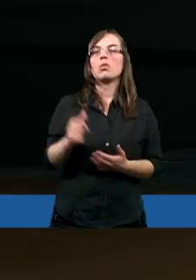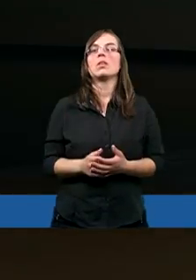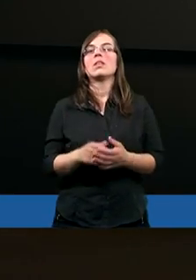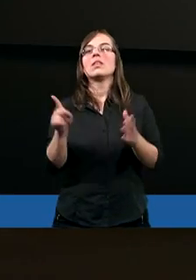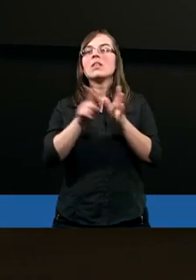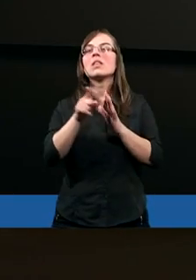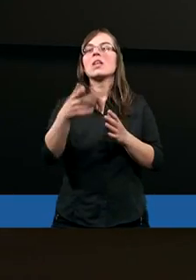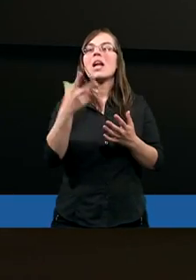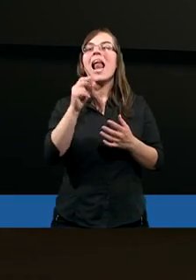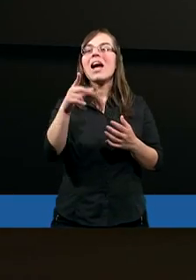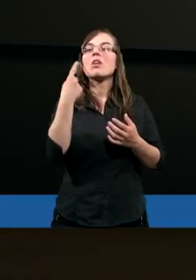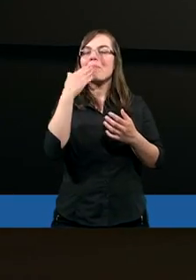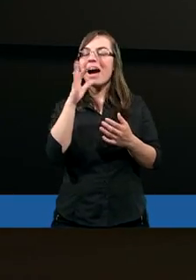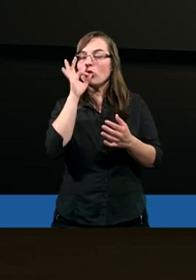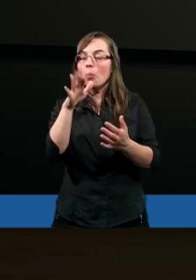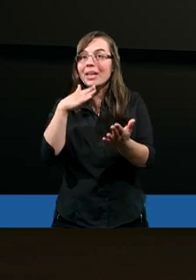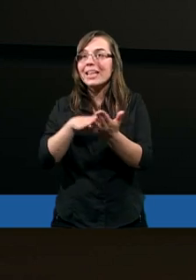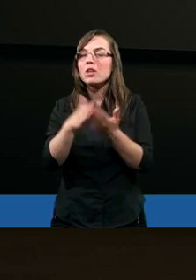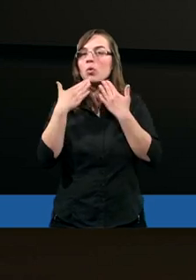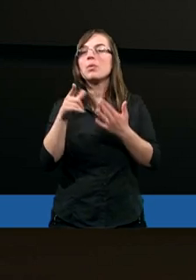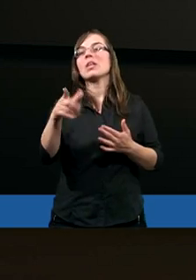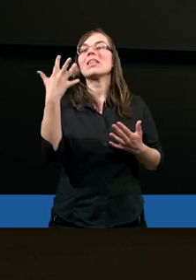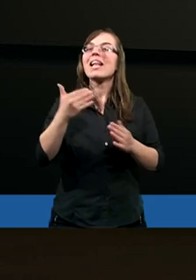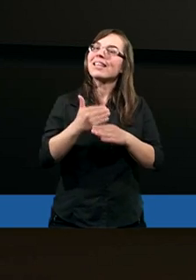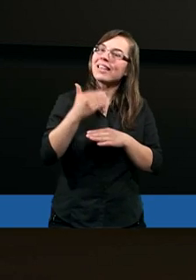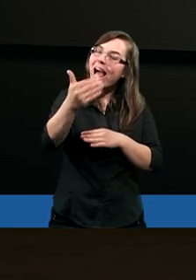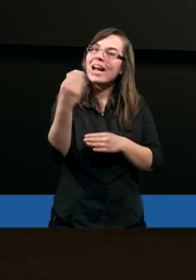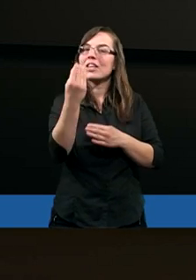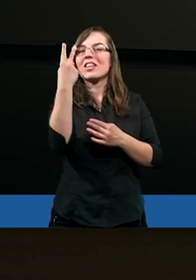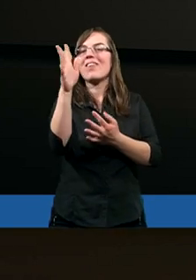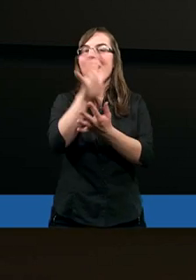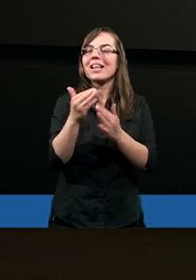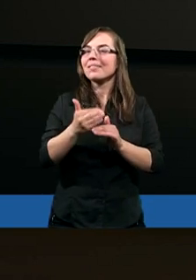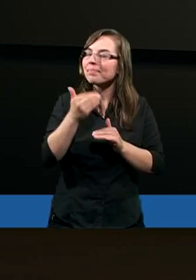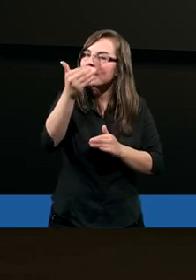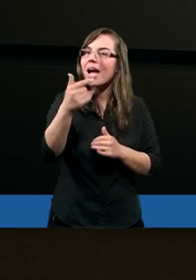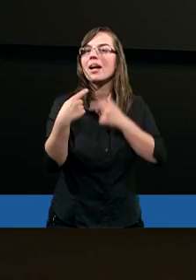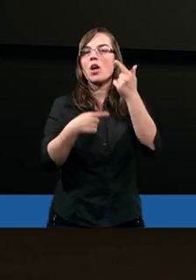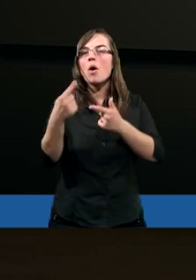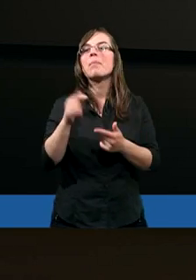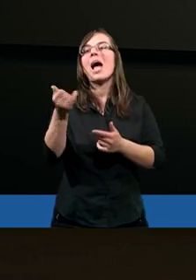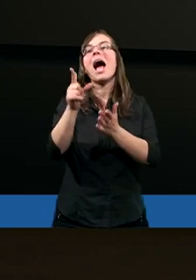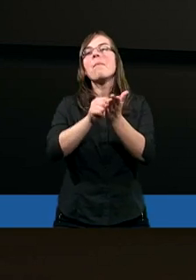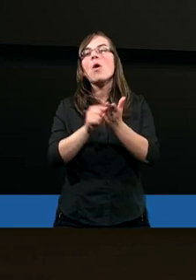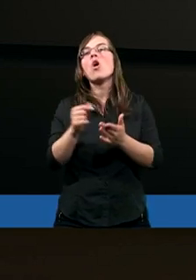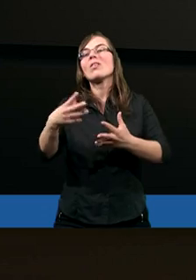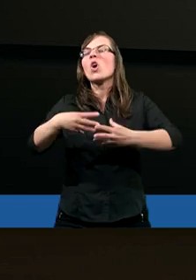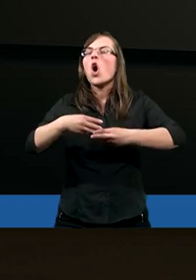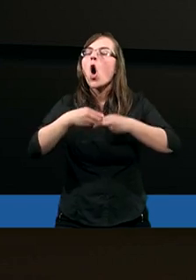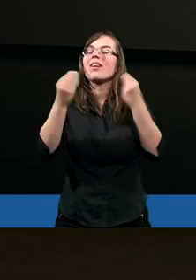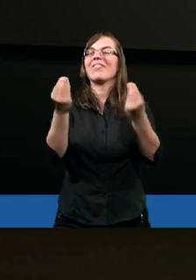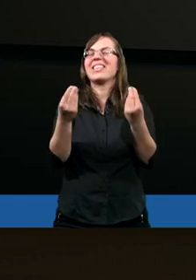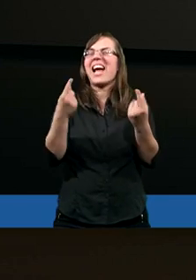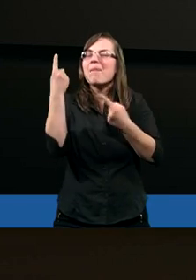kontynuowała. Leszek, bardzo dobrze zacząłeś. Ja bym poszła jeszcze dalej, dwa teksty dalej. Piotr jakby rozwija, bo my